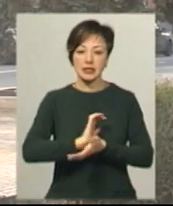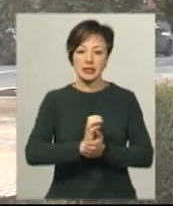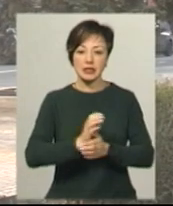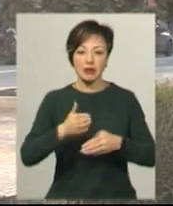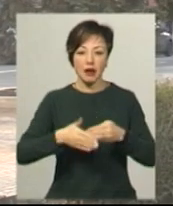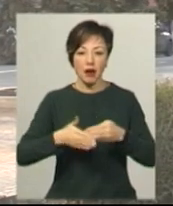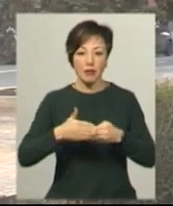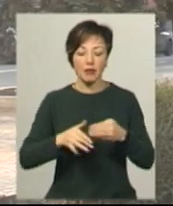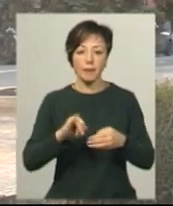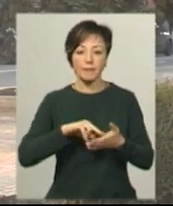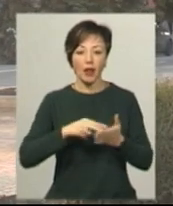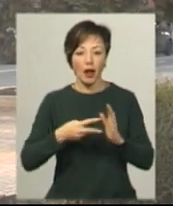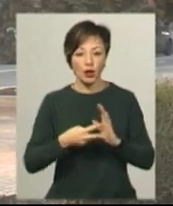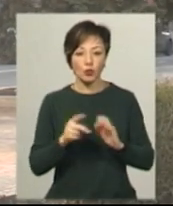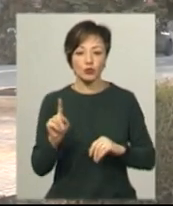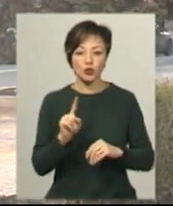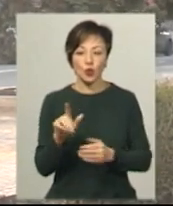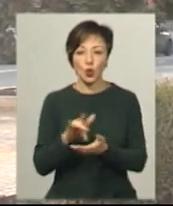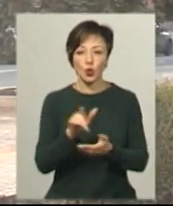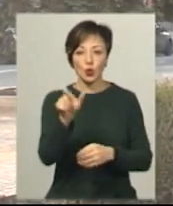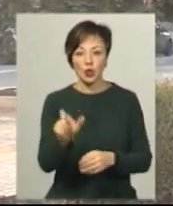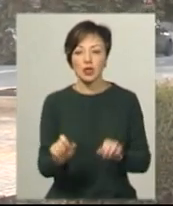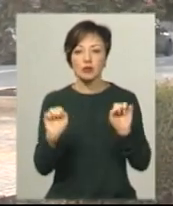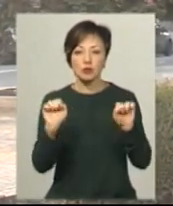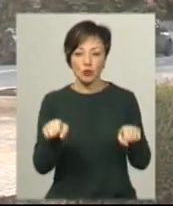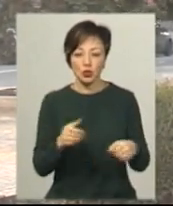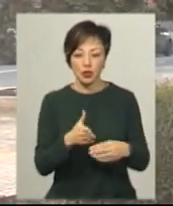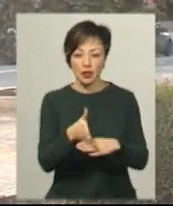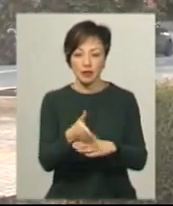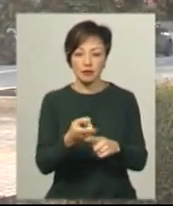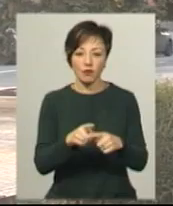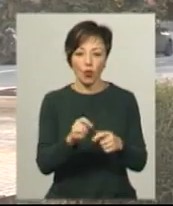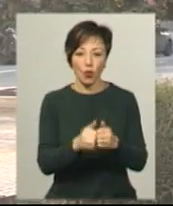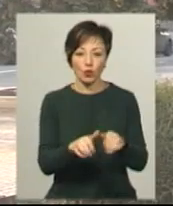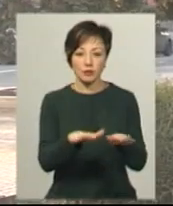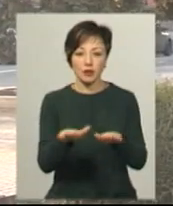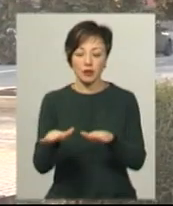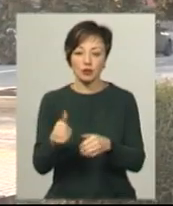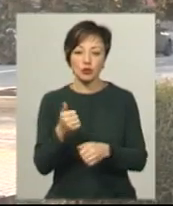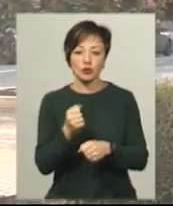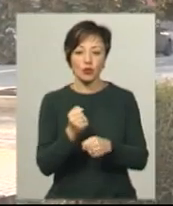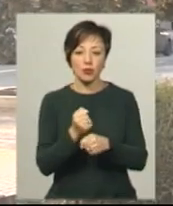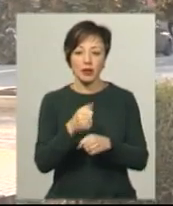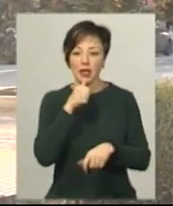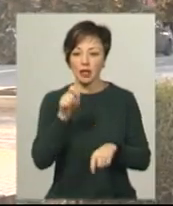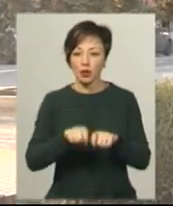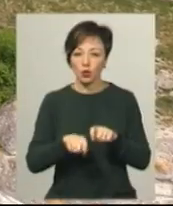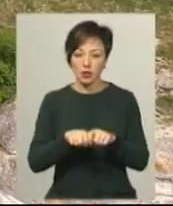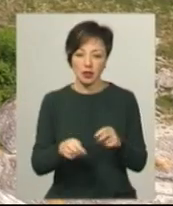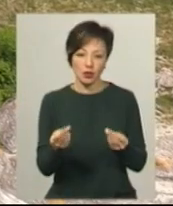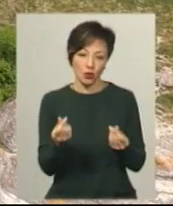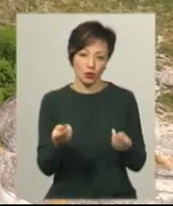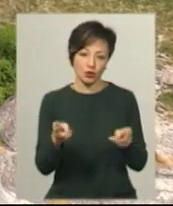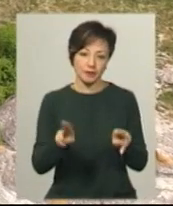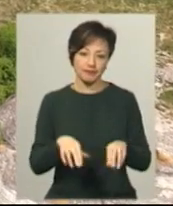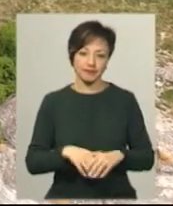і ми плануємо, що турист зможе заїхати в кожну з цих локацій, зробити якусь дегустацію, ну і лишити кошти.